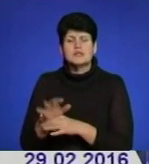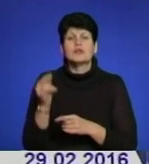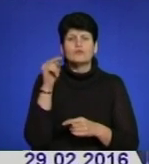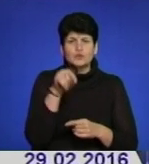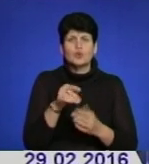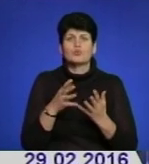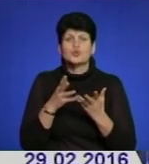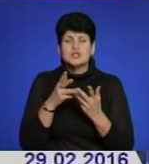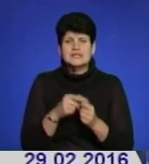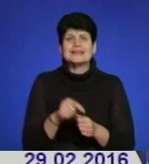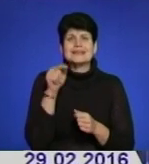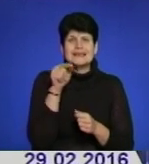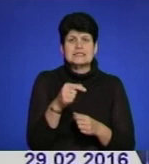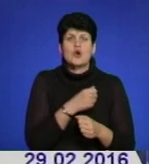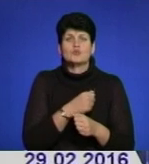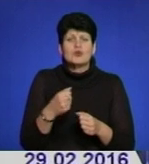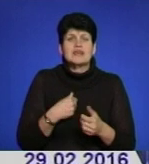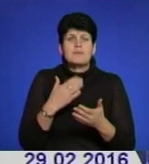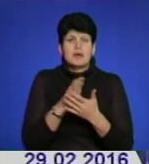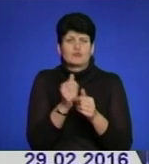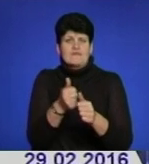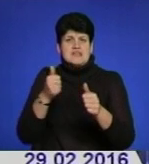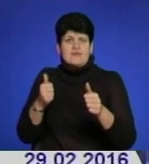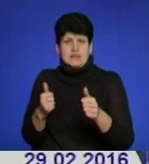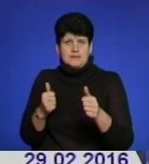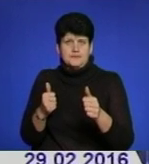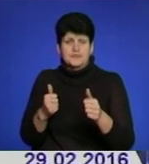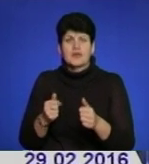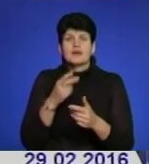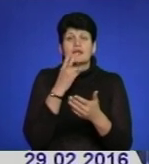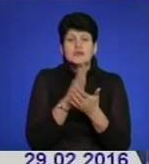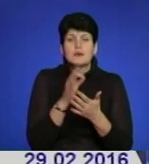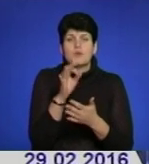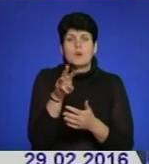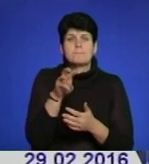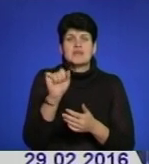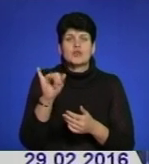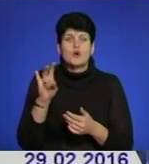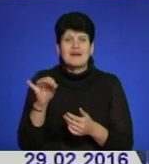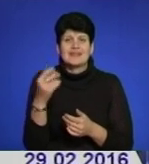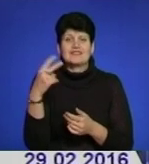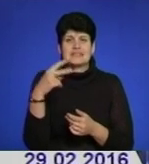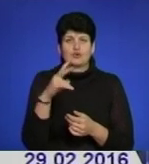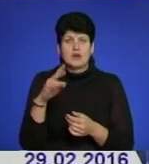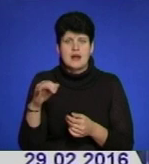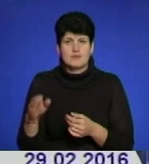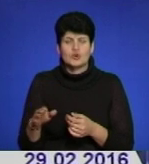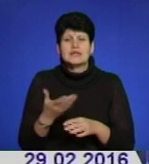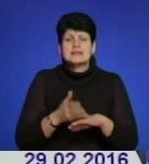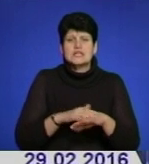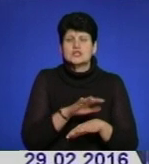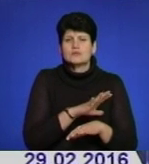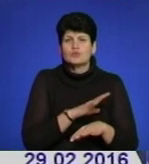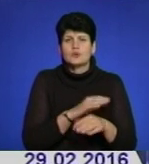числі і з озброєння, яке мало б бути відведеним. Йдеться, зокрема, про міномети 120-го калібру. Найскладніше було поблизу